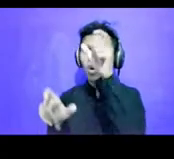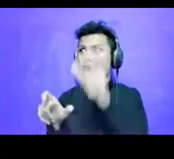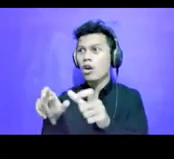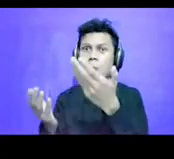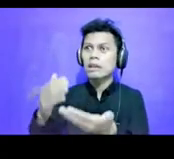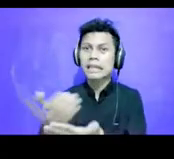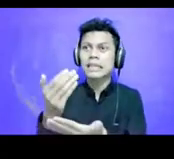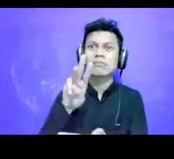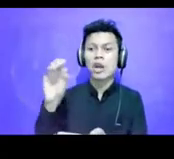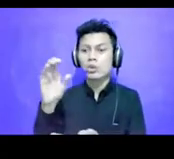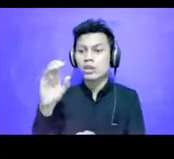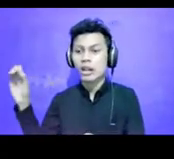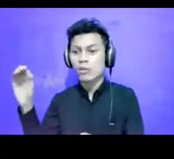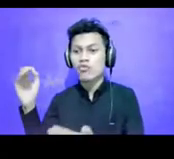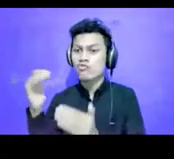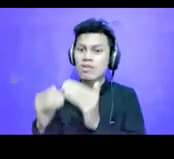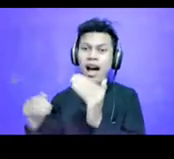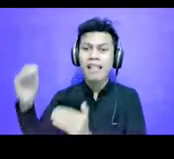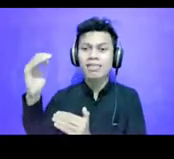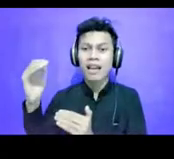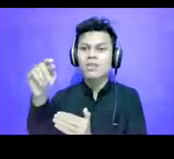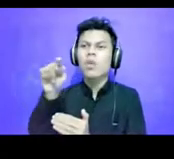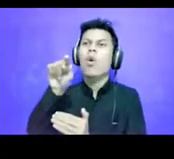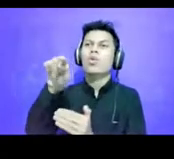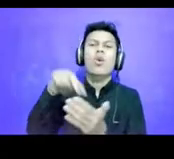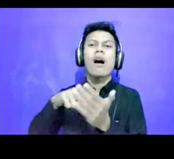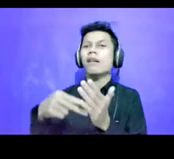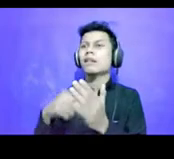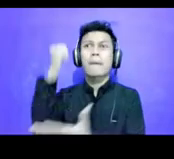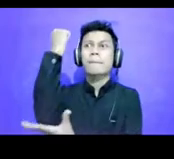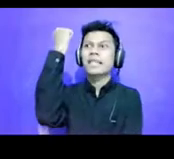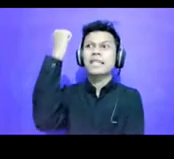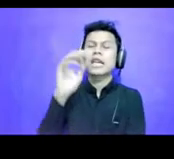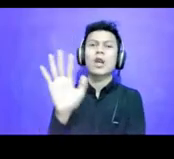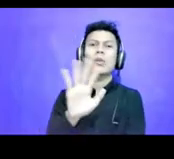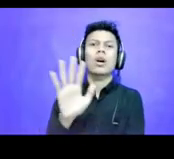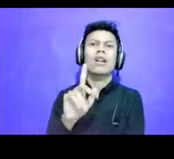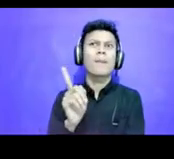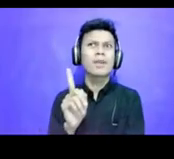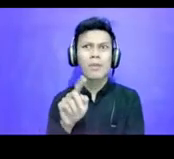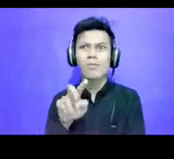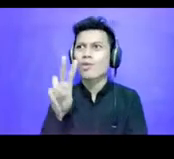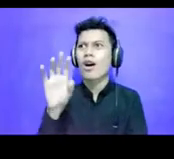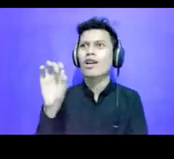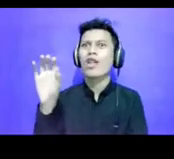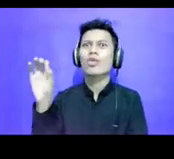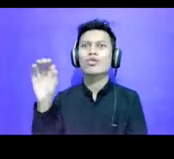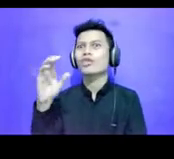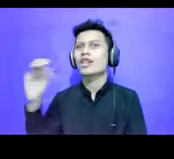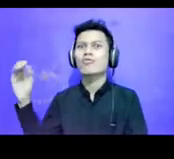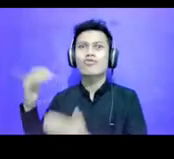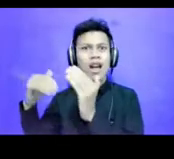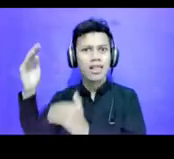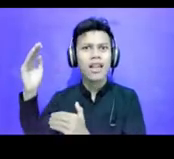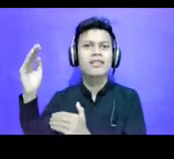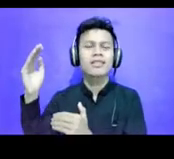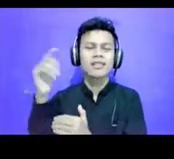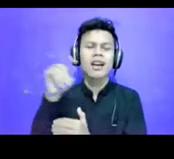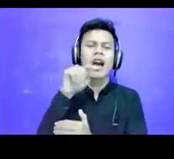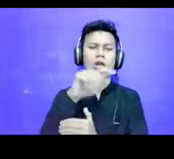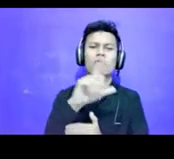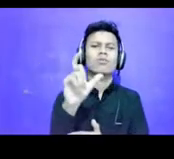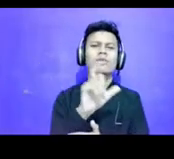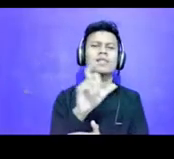Di atas 300 ribu itu sudah lagi tidak dianggap sebagai warga miskin Nah ini adalah